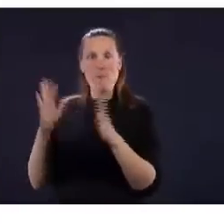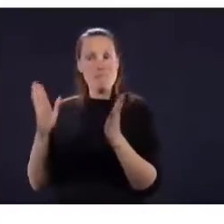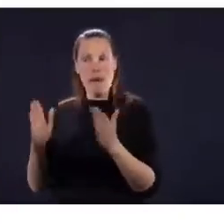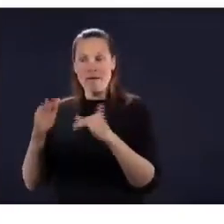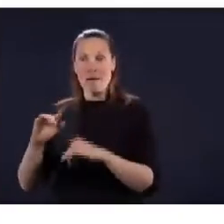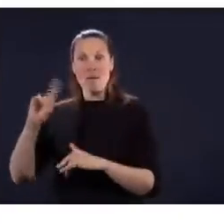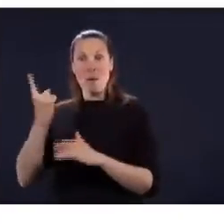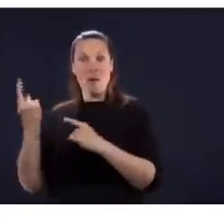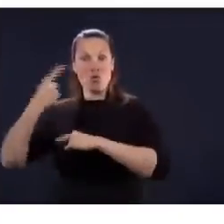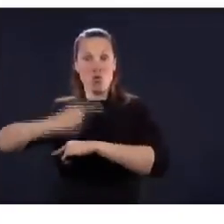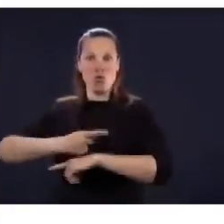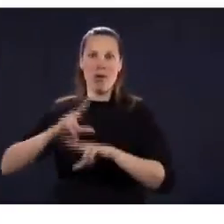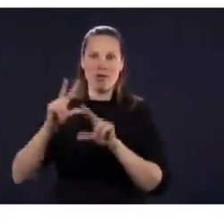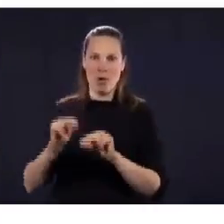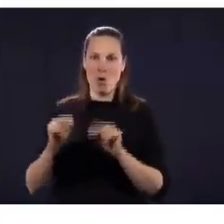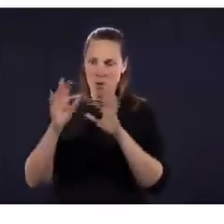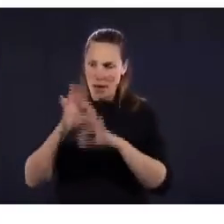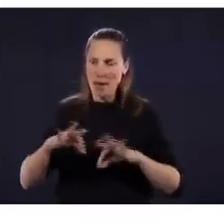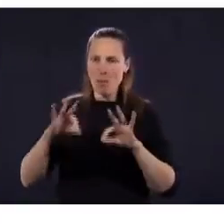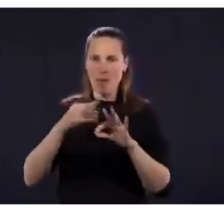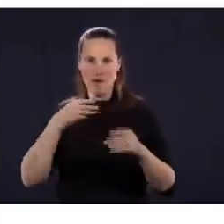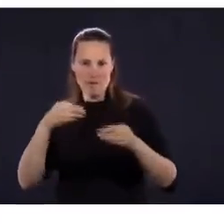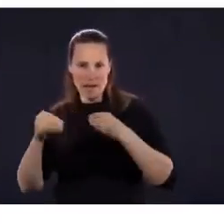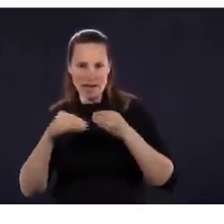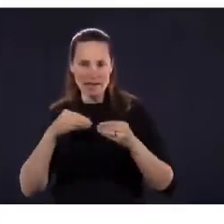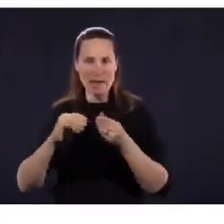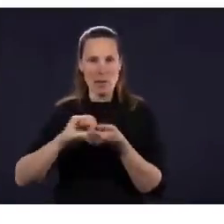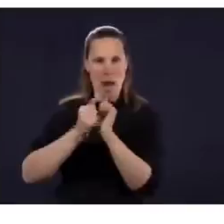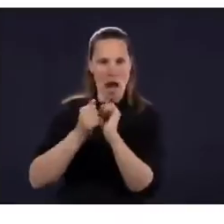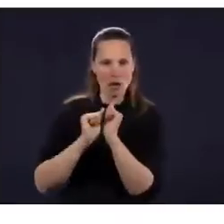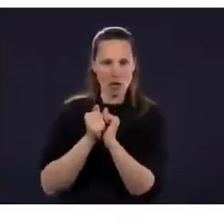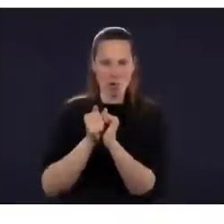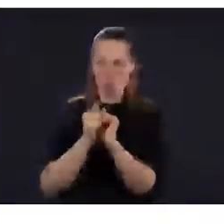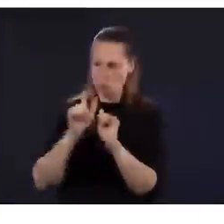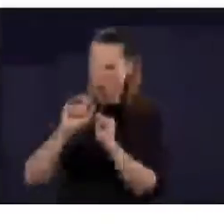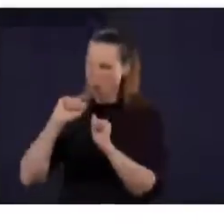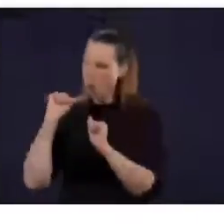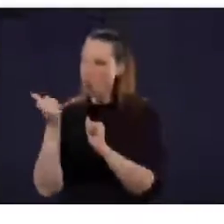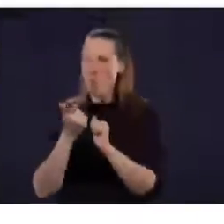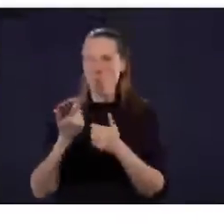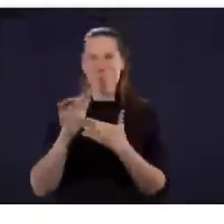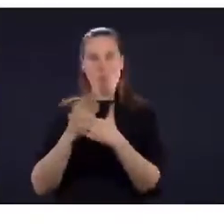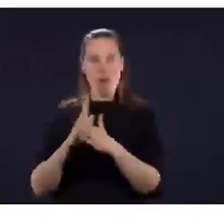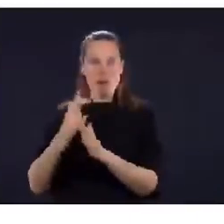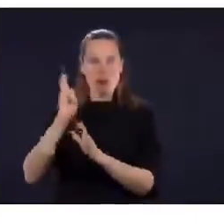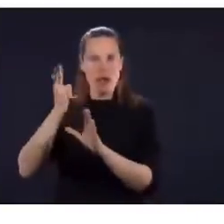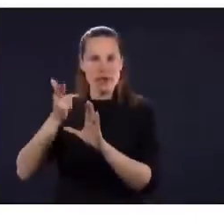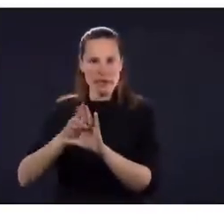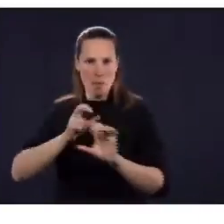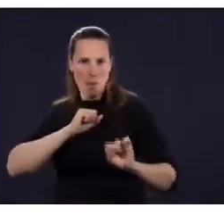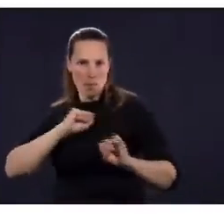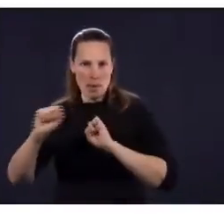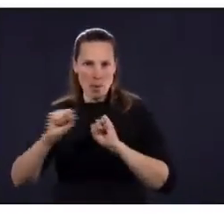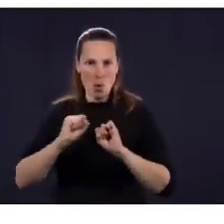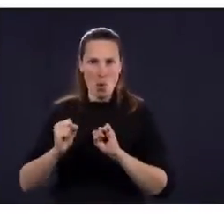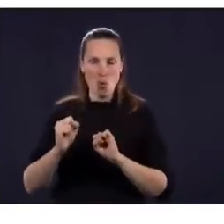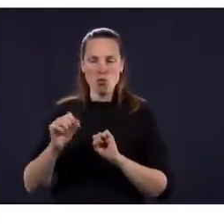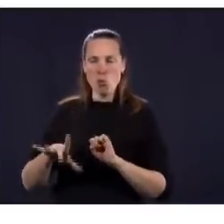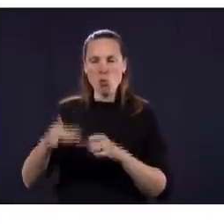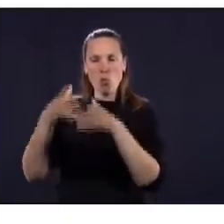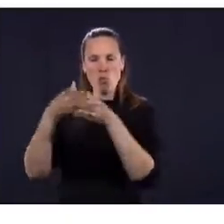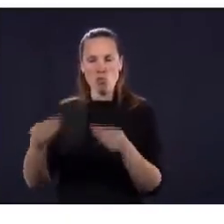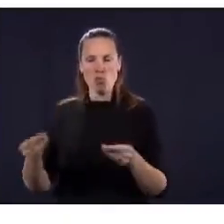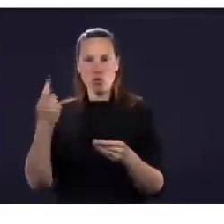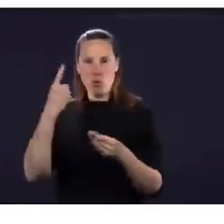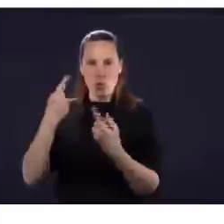venir à l'école. Il y a des étudiants dans les facultés d'éducation qui ont offert leur service pour venir dans les classes. Donc,